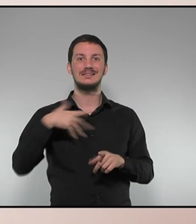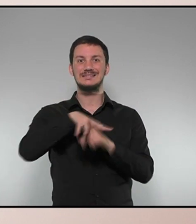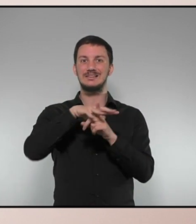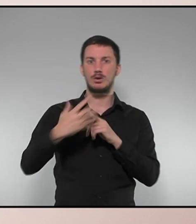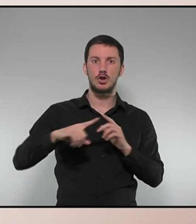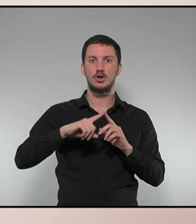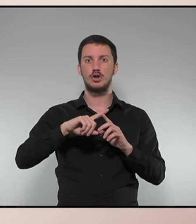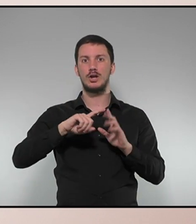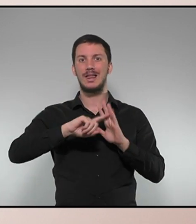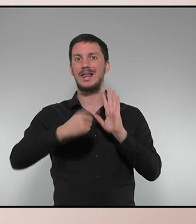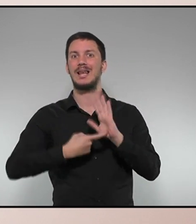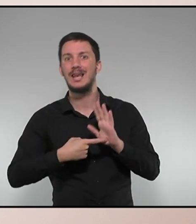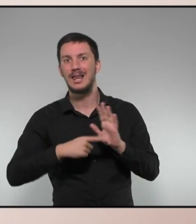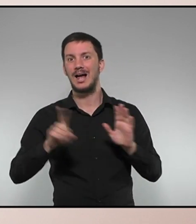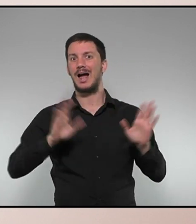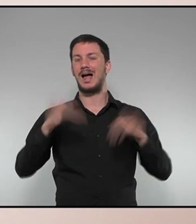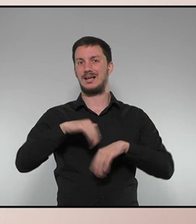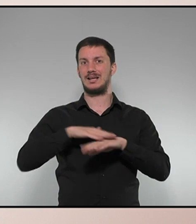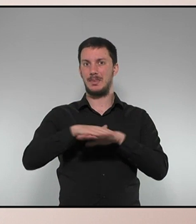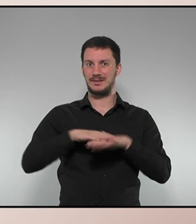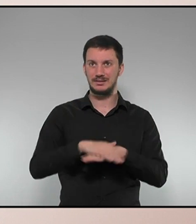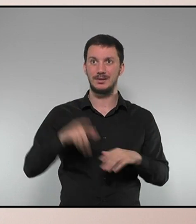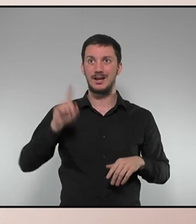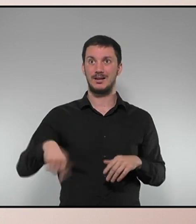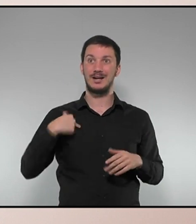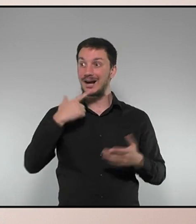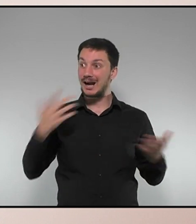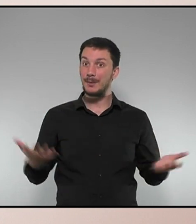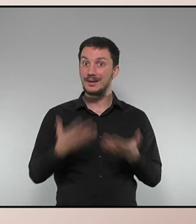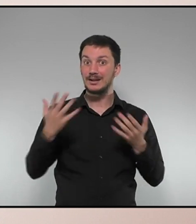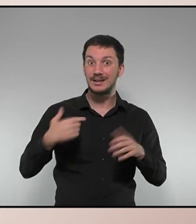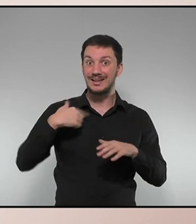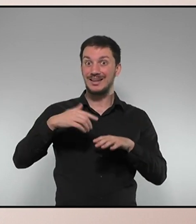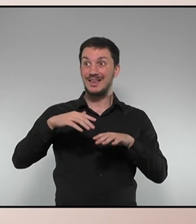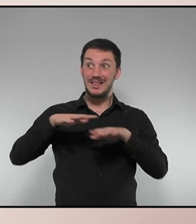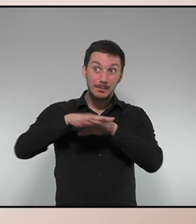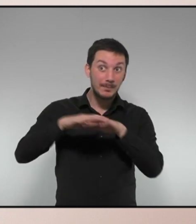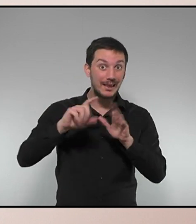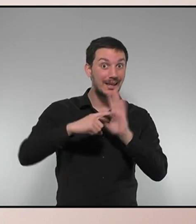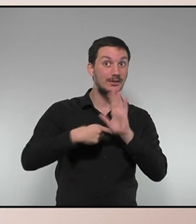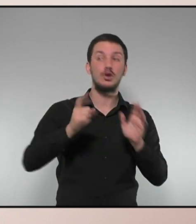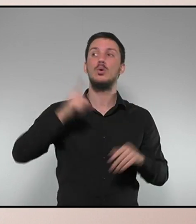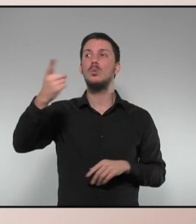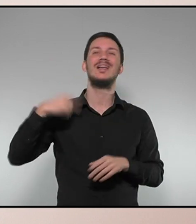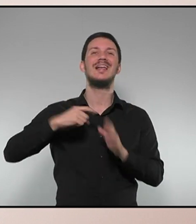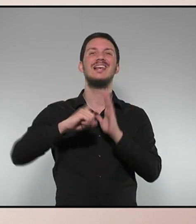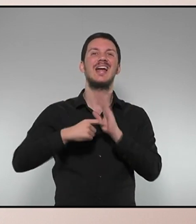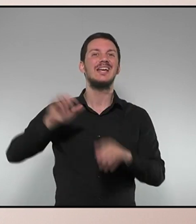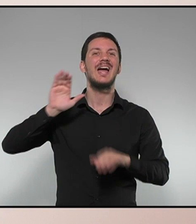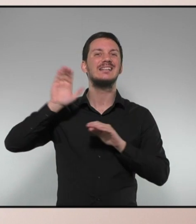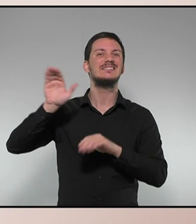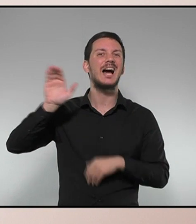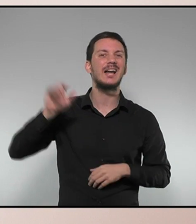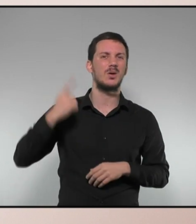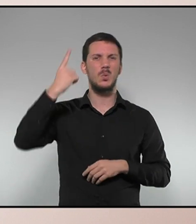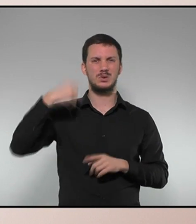'il·legalitat administrativa. El que fomenta les situacions d'il·legalitat administrativa són unes lleis d'estrangeria que posen uns requisits